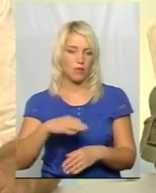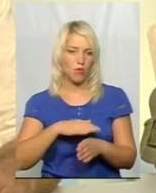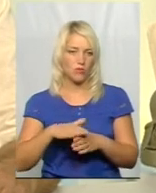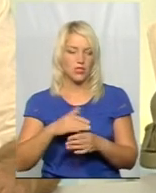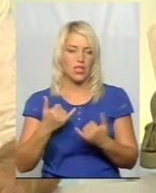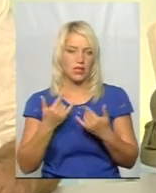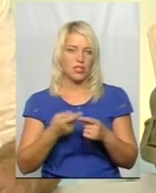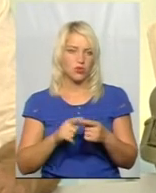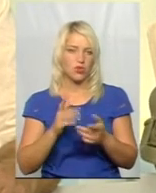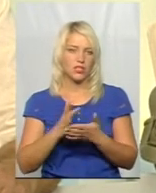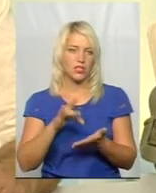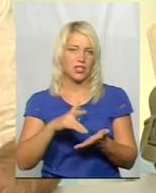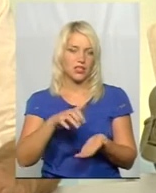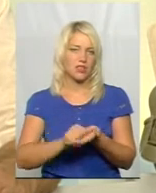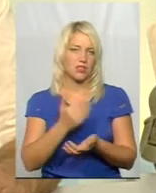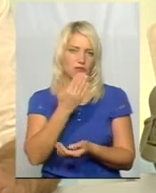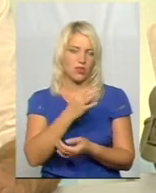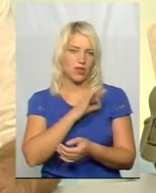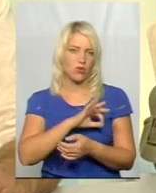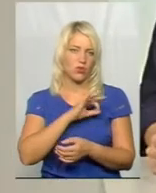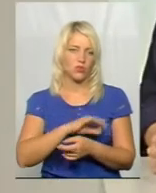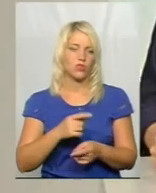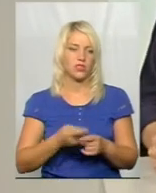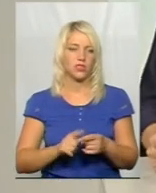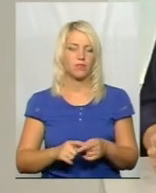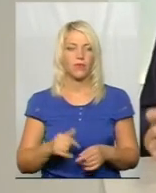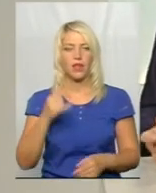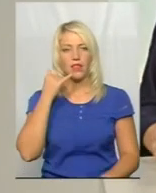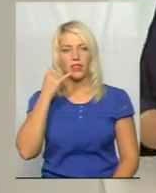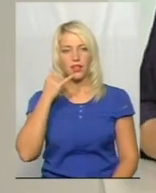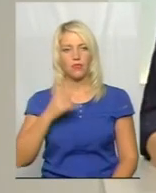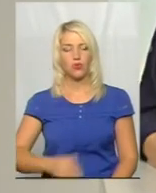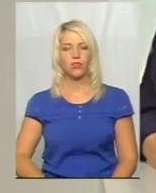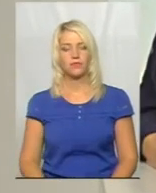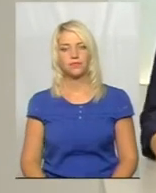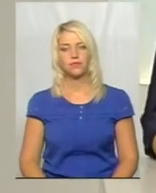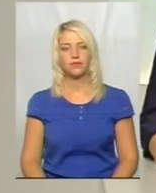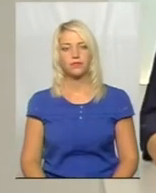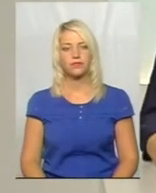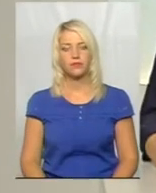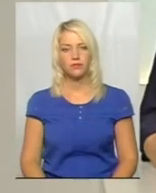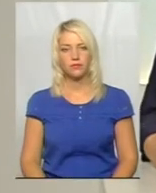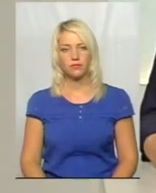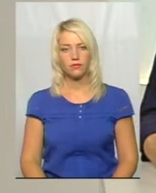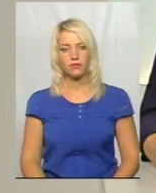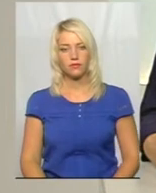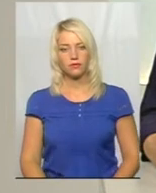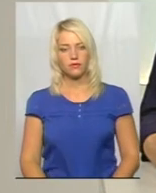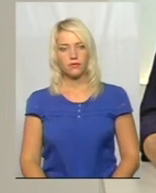служба занятств, і вони використовують свої якісь шляхи. І маємо телефонний дзвінок, сподіваюся, буде чути. Добрий вечір, слухаємо вас.